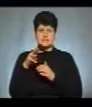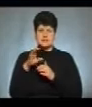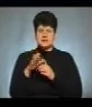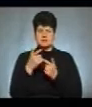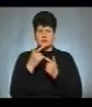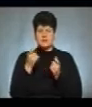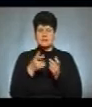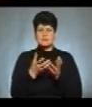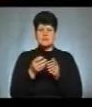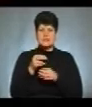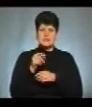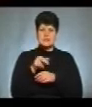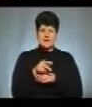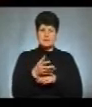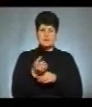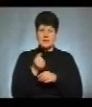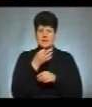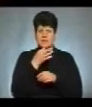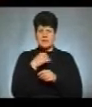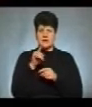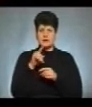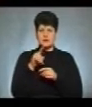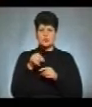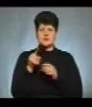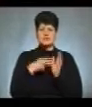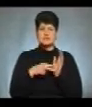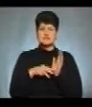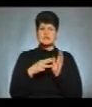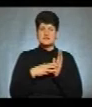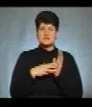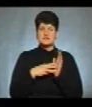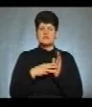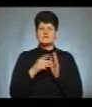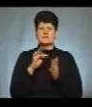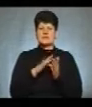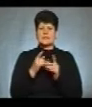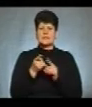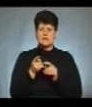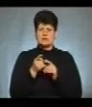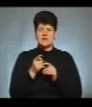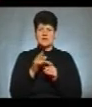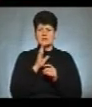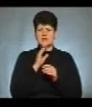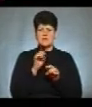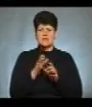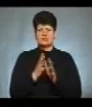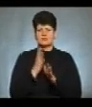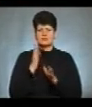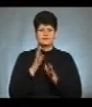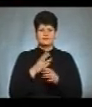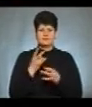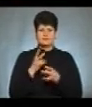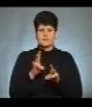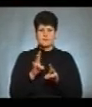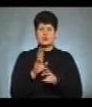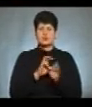З ним йде брати ліки до аптеки номер 78 у центрі Тернополя. Тут черга. Жінка вирішила не чекати. Каже, шукатиме препарат